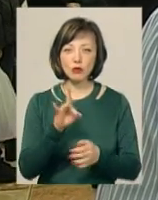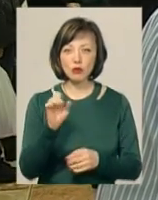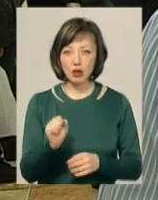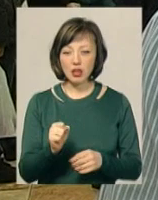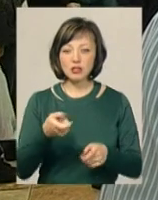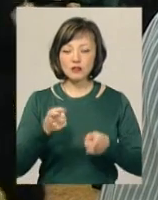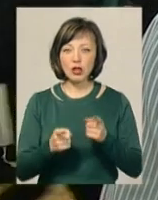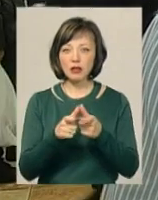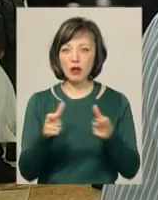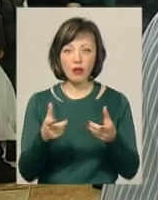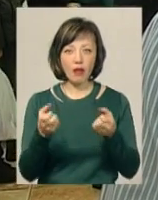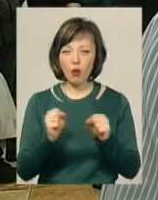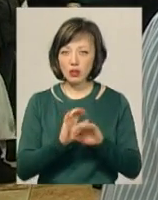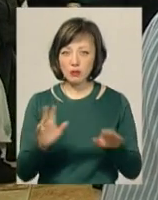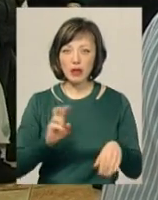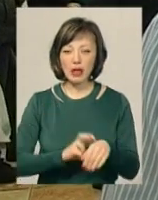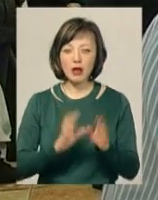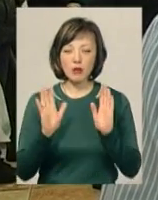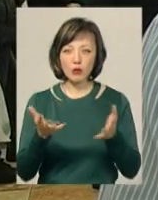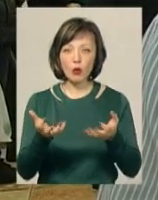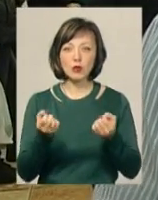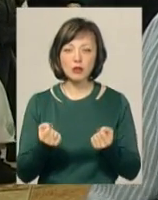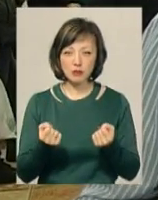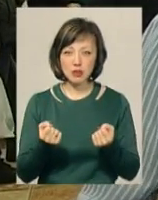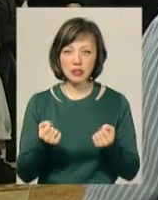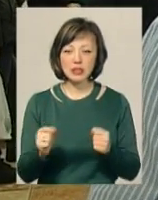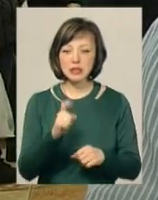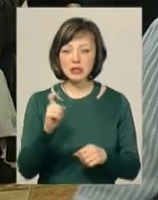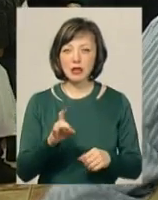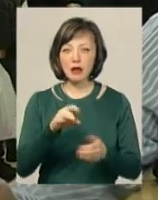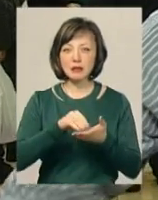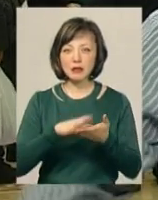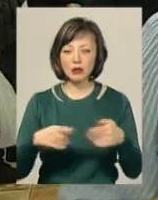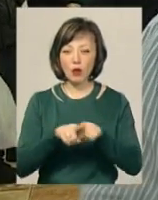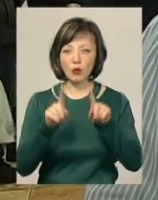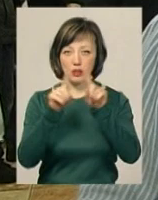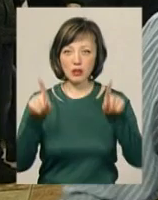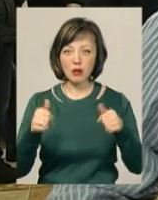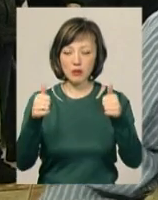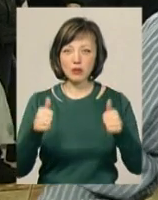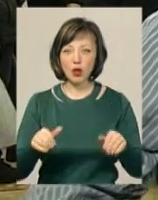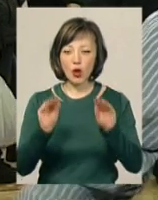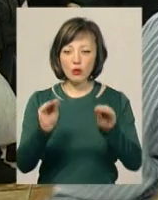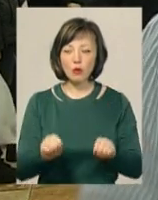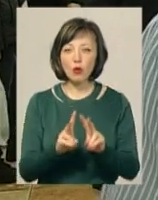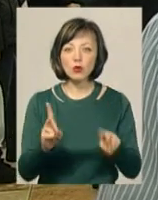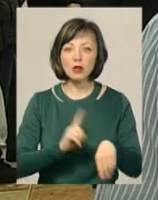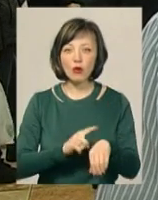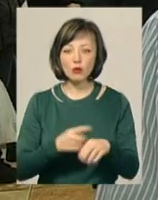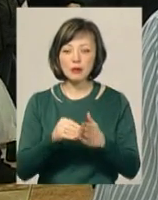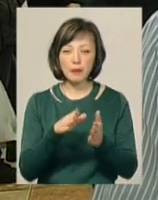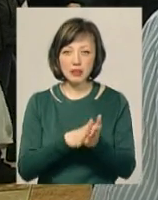Звичайно, талончика не отримали, але лікар буде отримувати з реєстратури таку табличку, де буде розписано, хто на яку годину